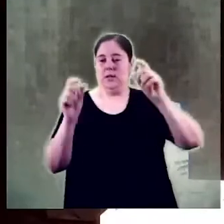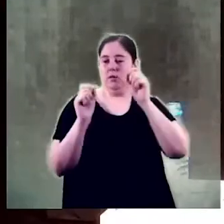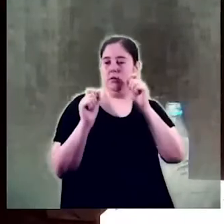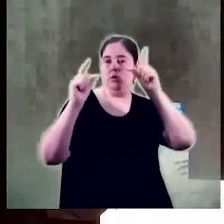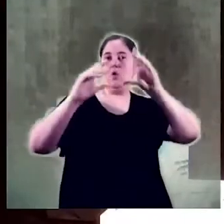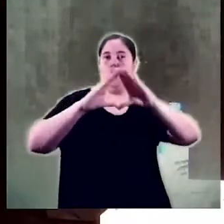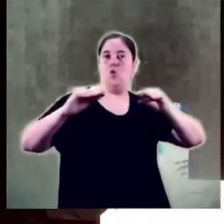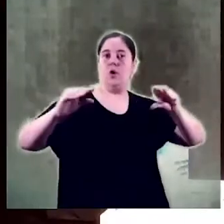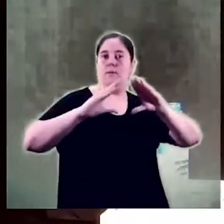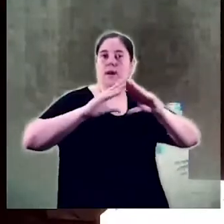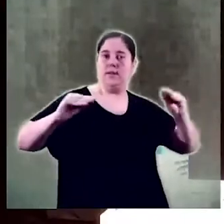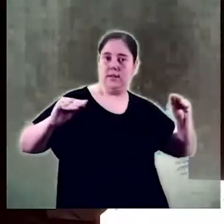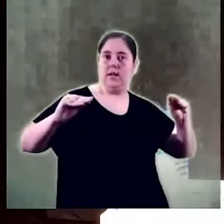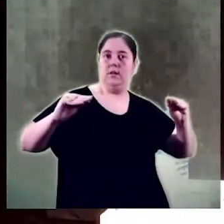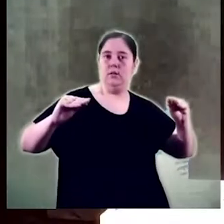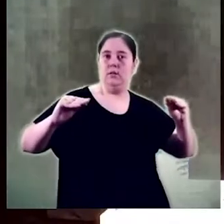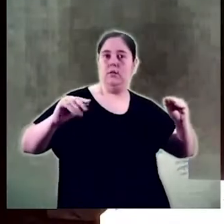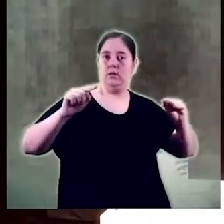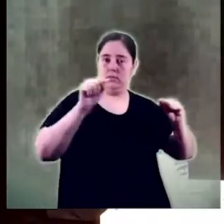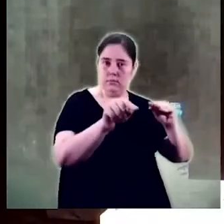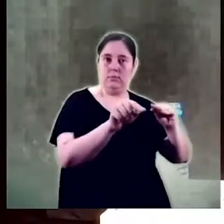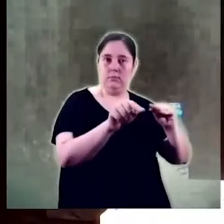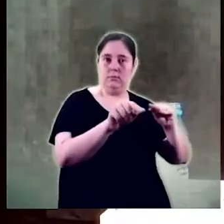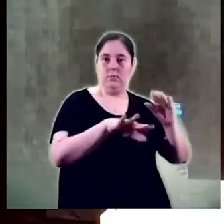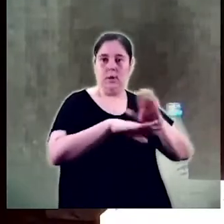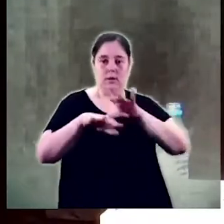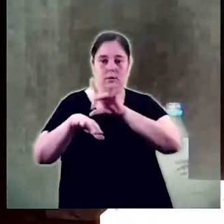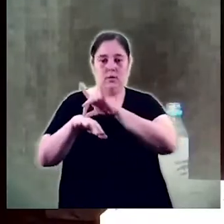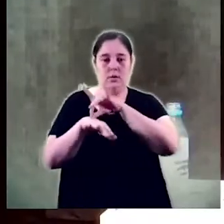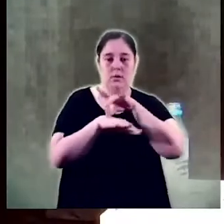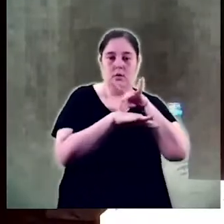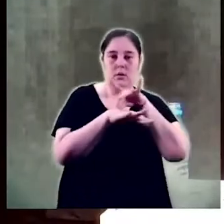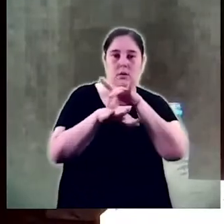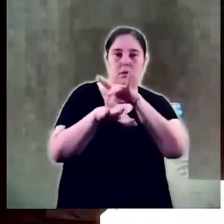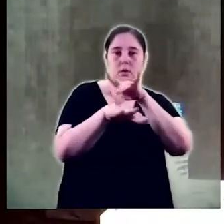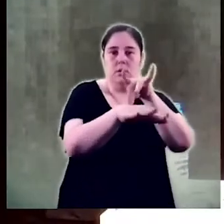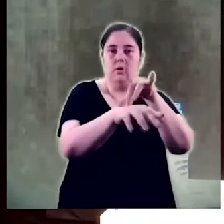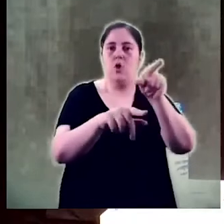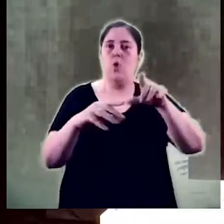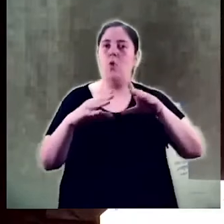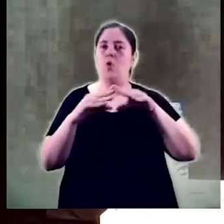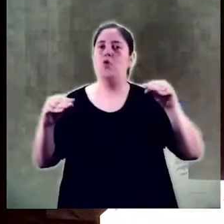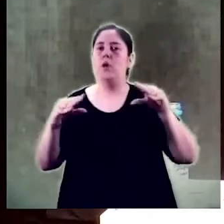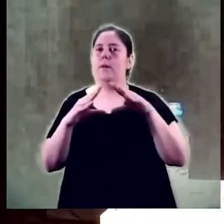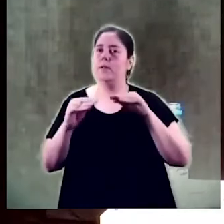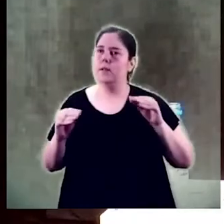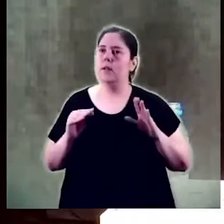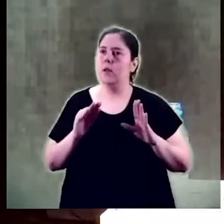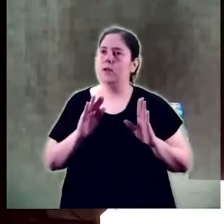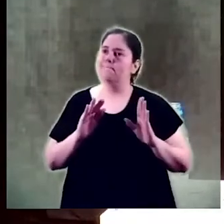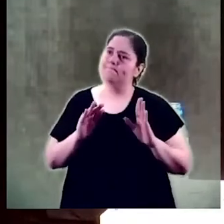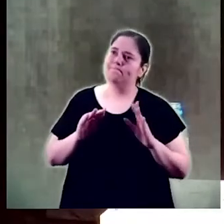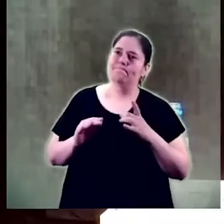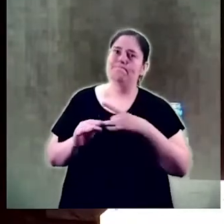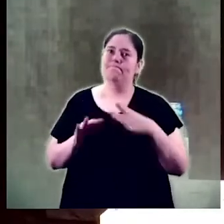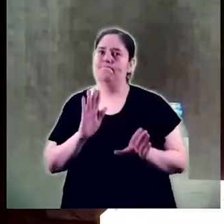subratllo l'encara perquè assenyala la direcció de la marxa una universitat encara massa blanca massa classista